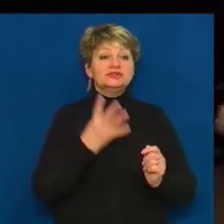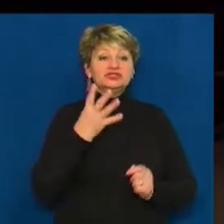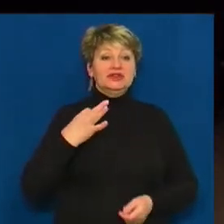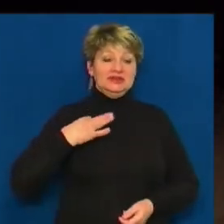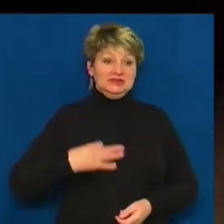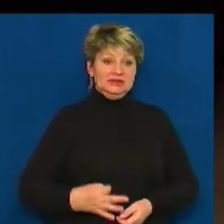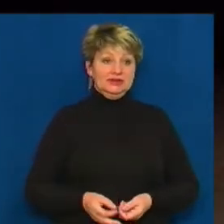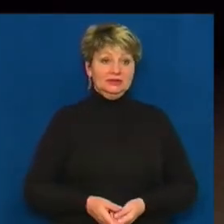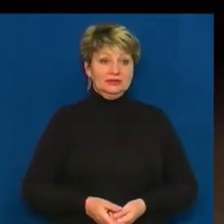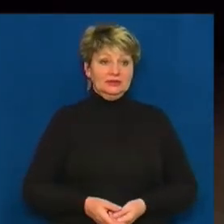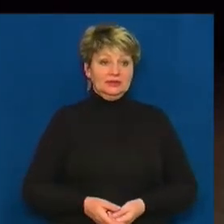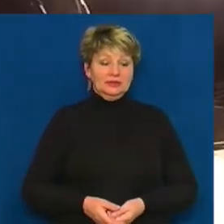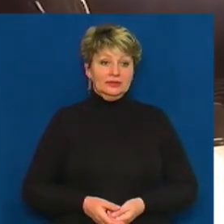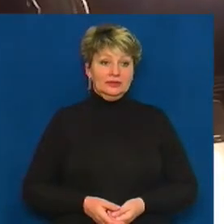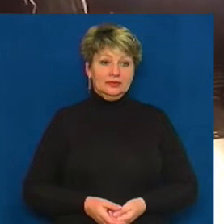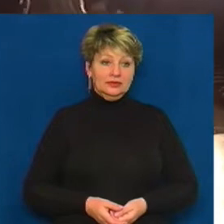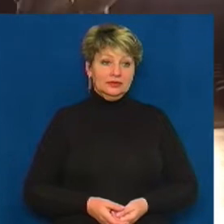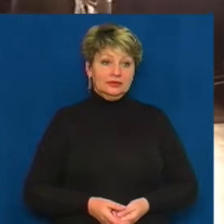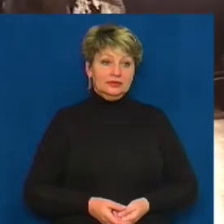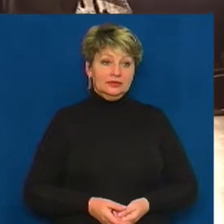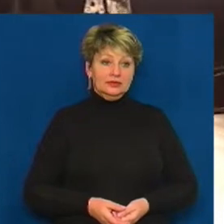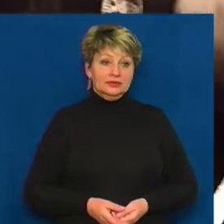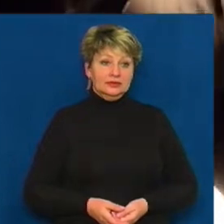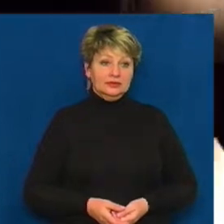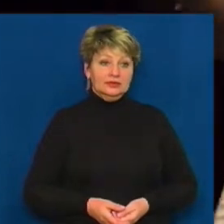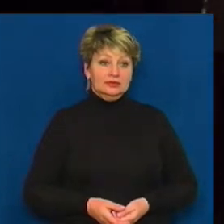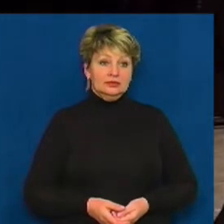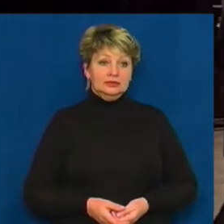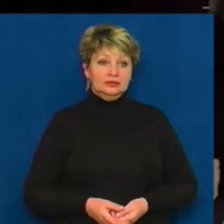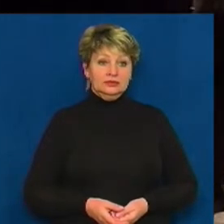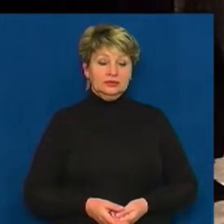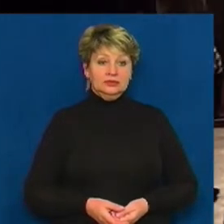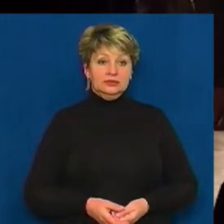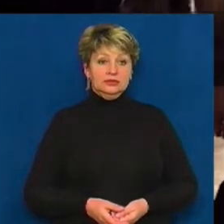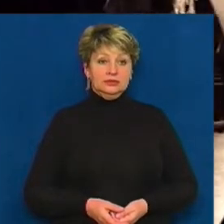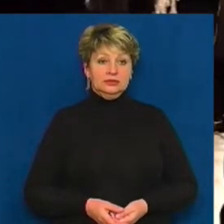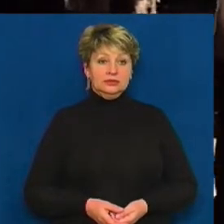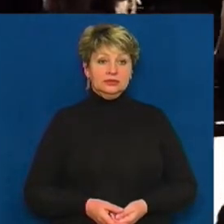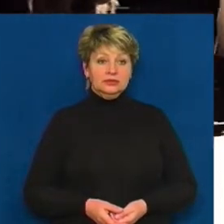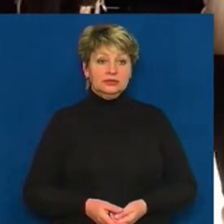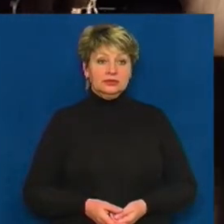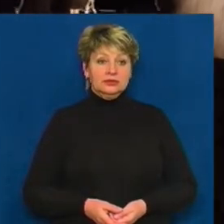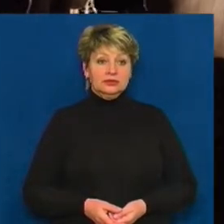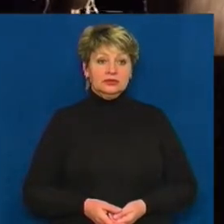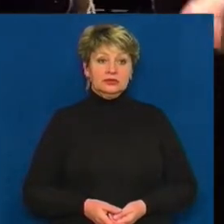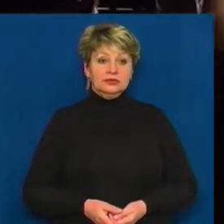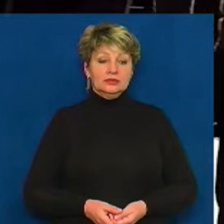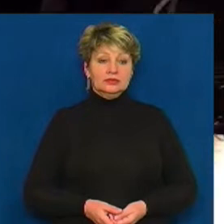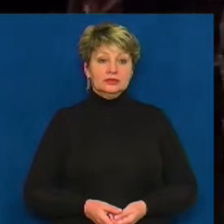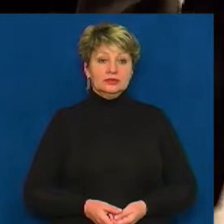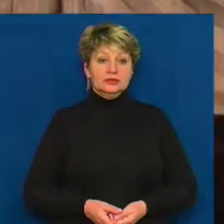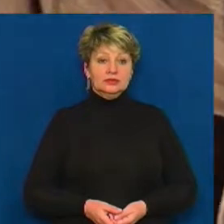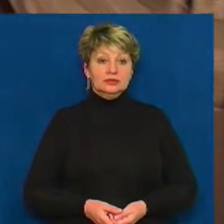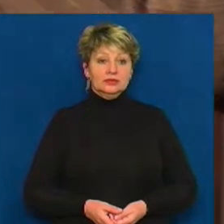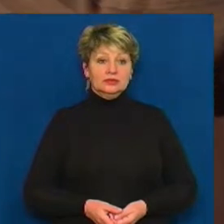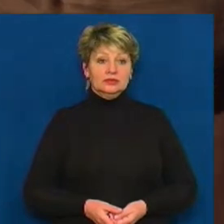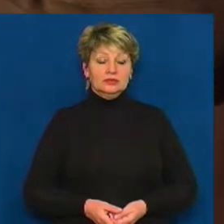Мама! Андрій! А-а-а! Привіт, бока-тюра! Ну що ж, мама? От